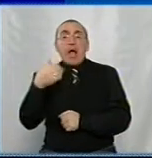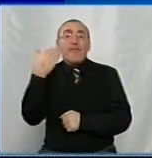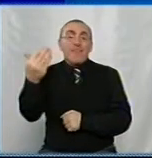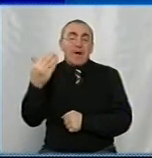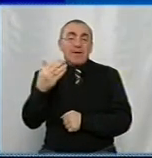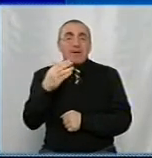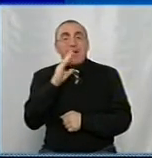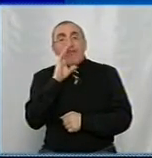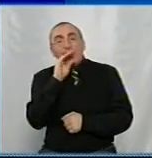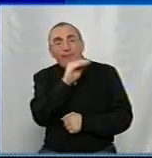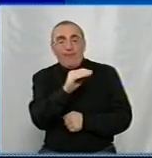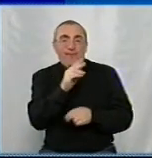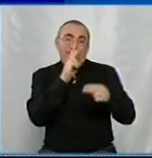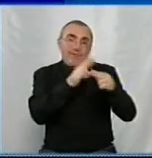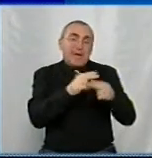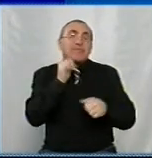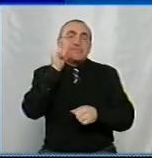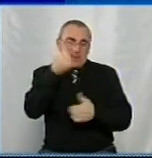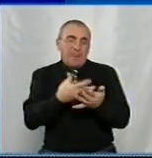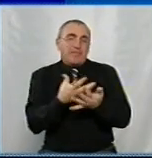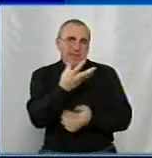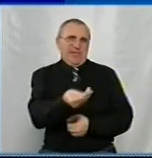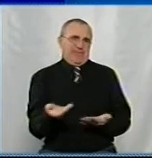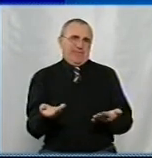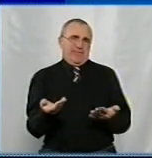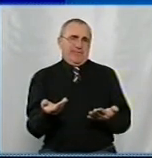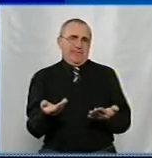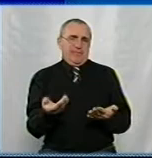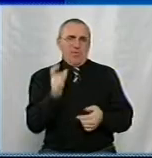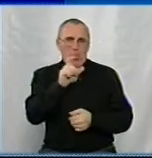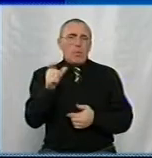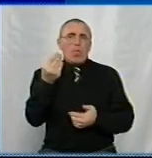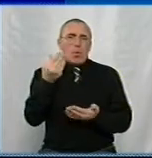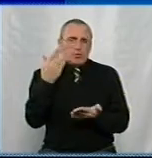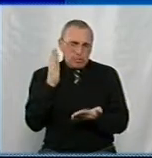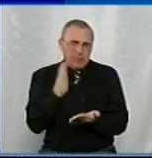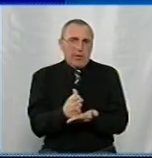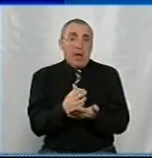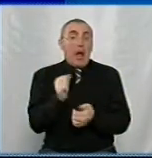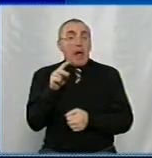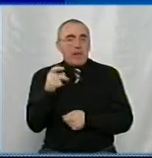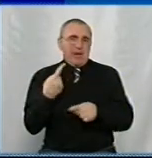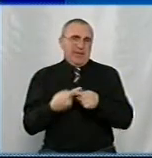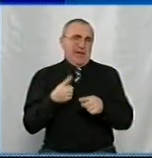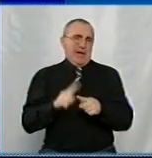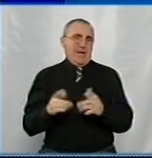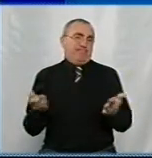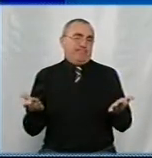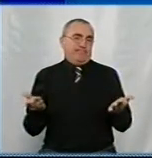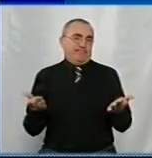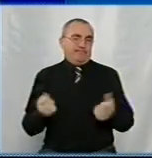замовив слово, я завтра прийду з плачу. Ну, тобто у людей гроші є, але чогось така, от бачите.